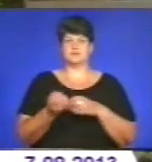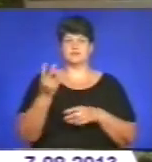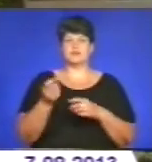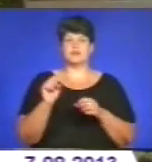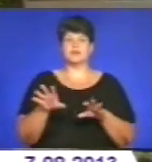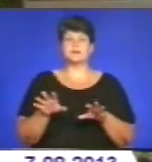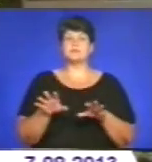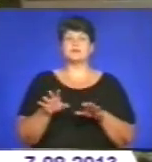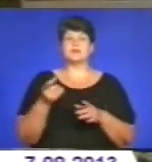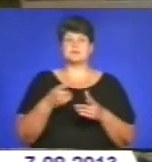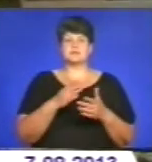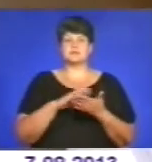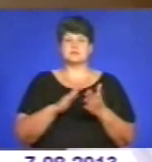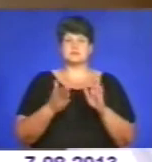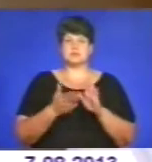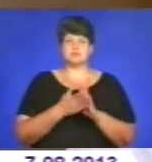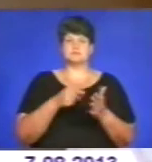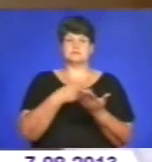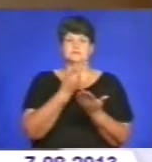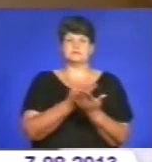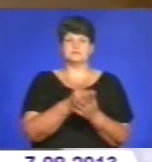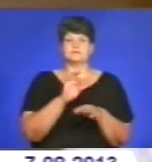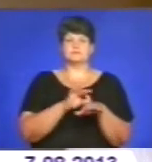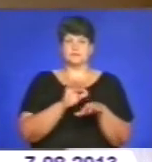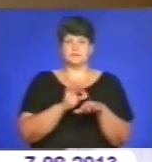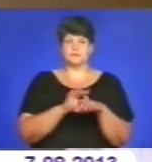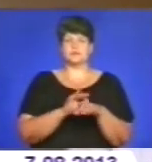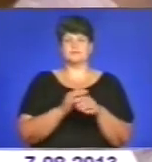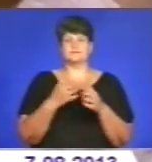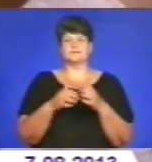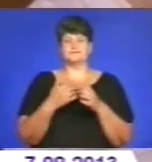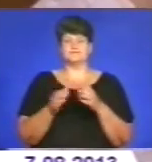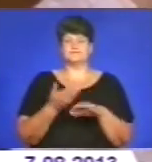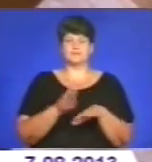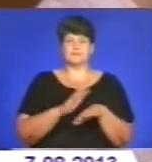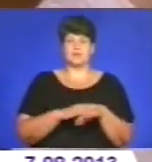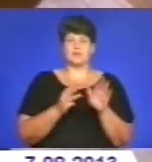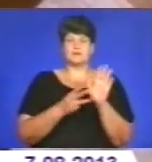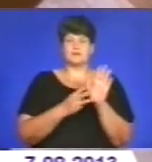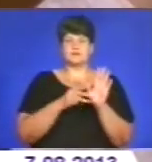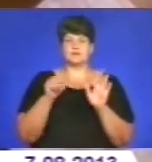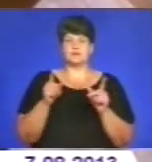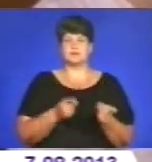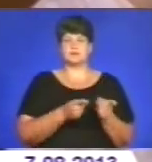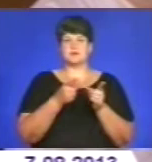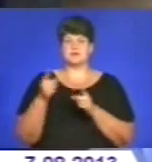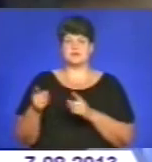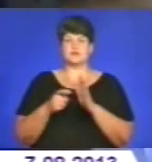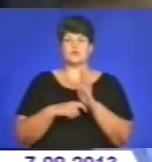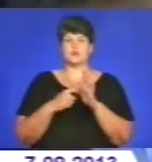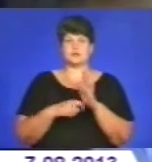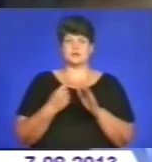більшості госпіталізованих середньої тяжкості, кажуть у лікарні. Восьмеро постраждалих від вибуху аміаку були перевезені на лікування до Донецька.